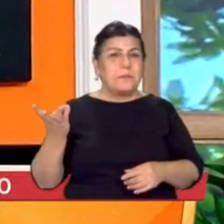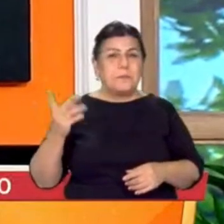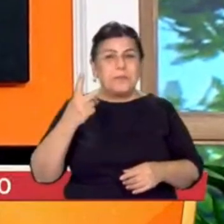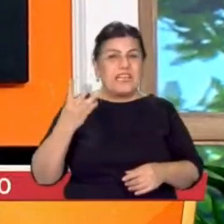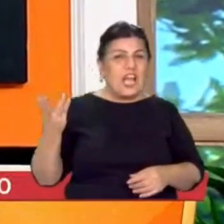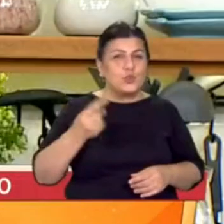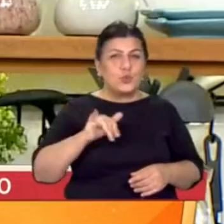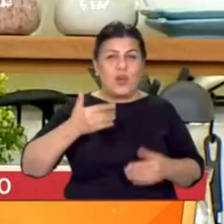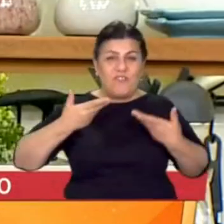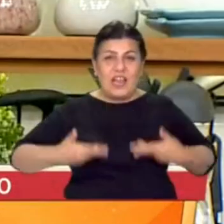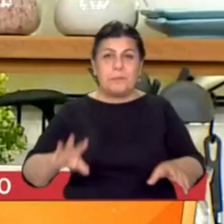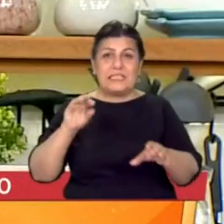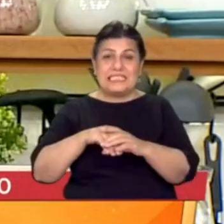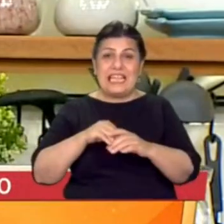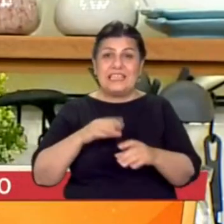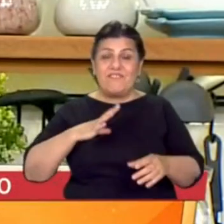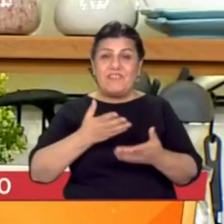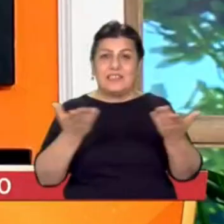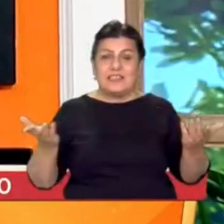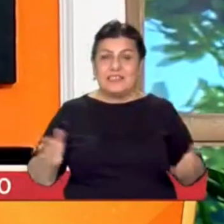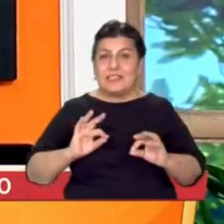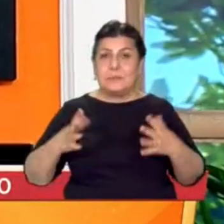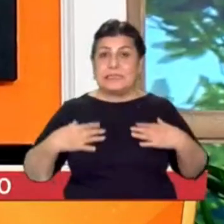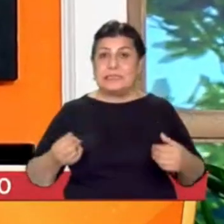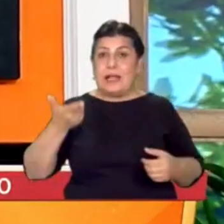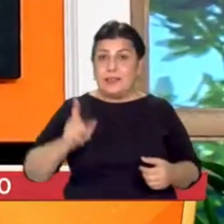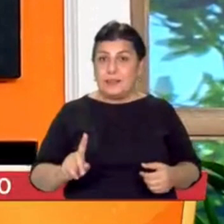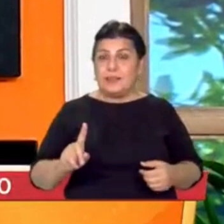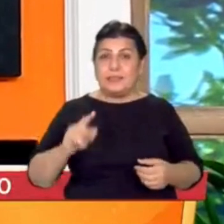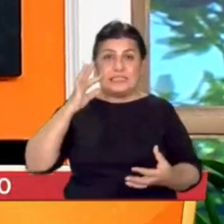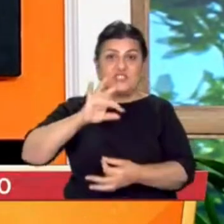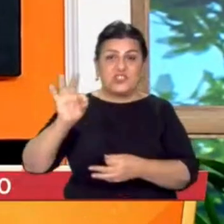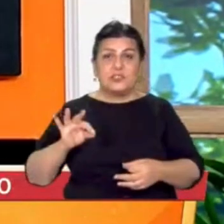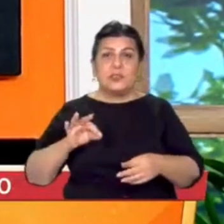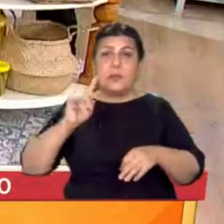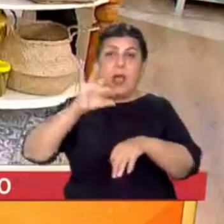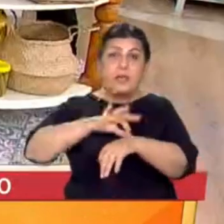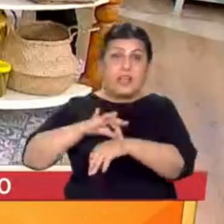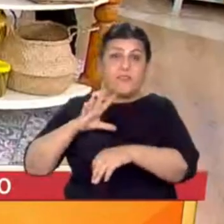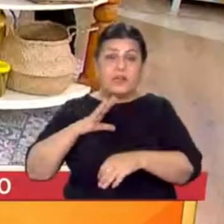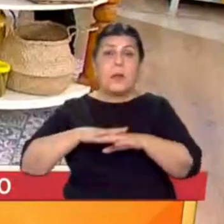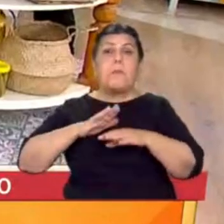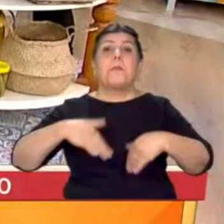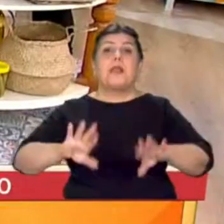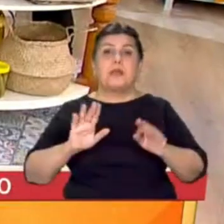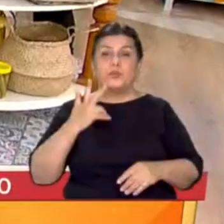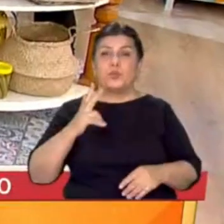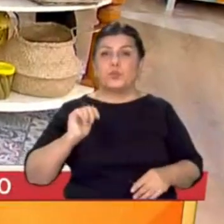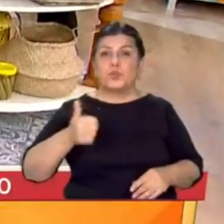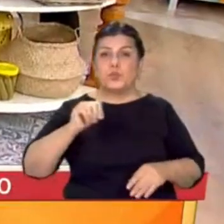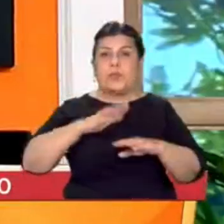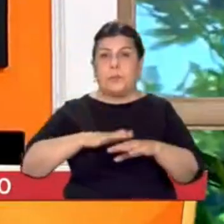varsa eğer, yine altını çizerek söylemek lazım sağlıklı bireyler için. Herhangi bir kronik rahatsızlığınız varsa yapmamalısınız ve maksimum 3 gün